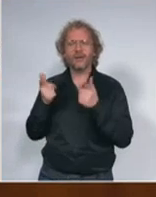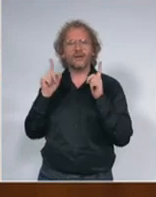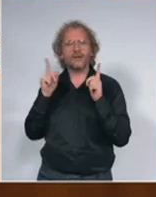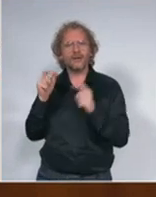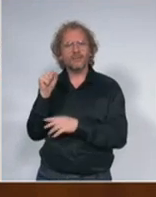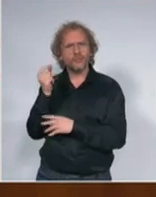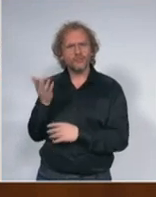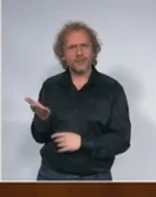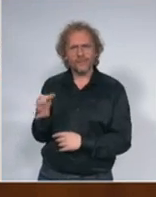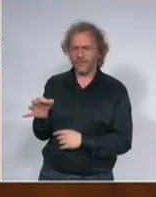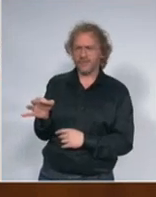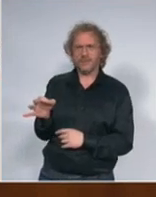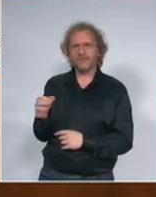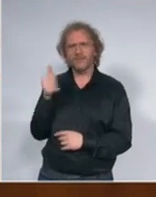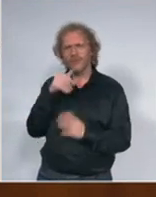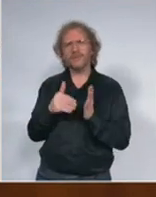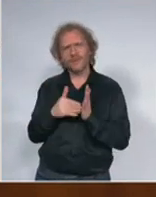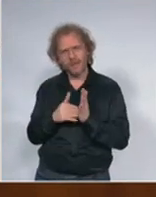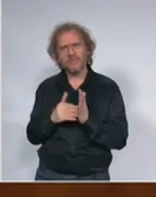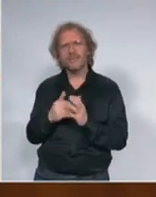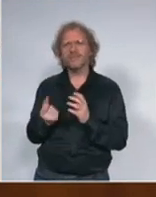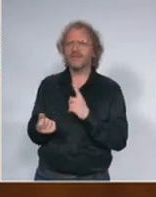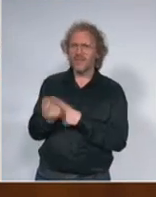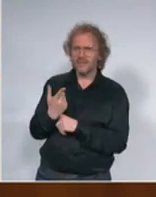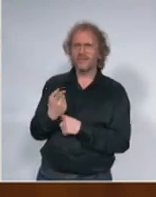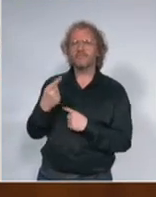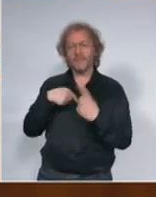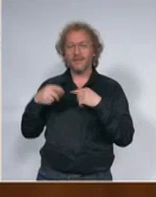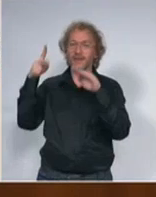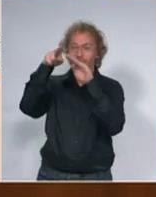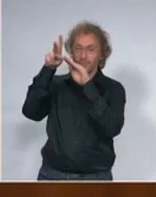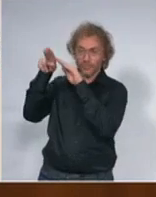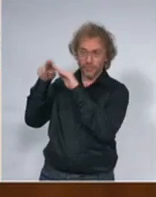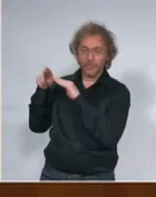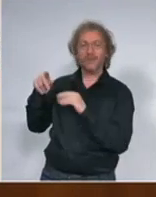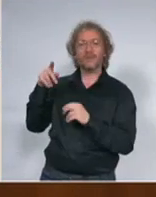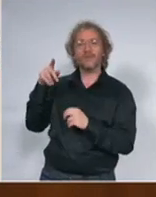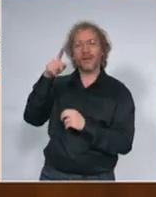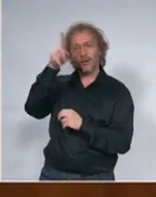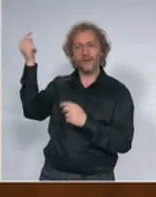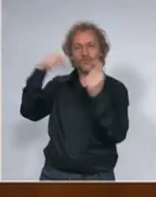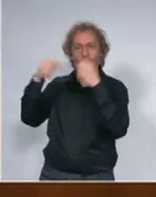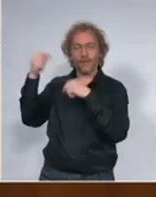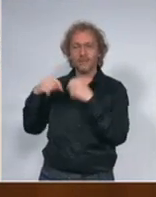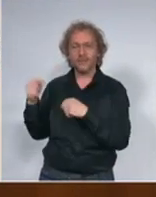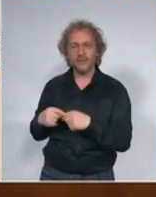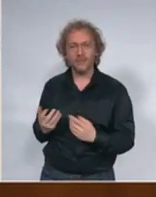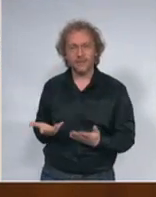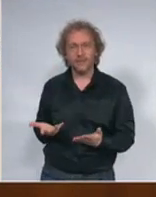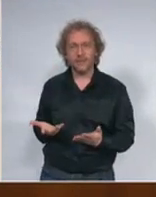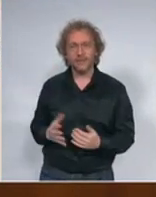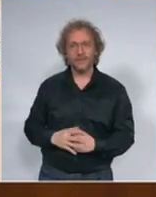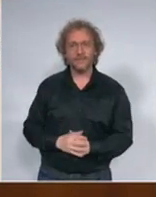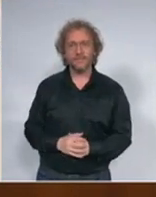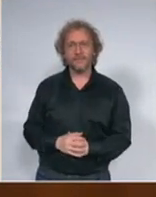takvu meru koja bi jednostavno sprečila ulazak onima koji su se u drugim državama zatekli po drugačijim